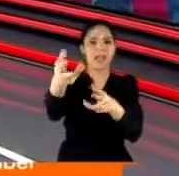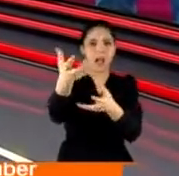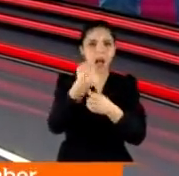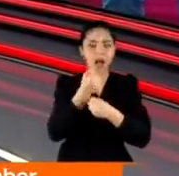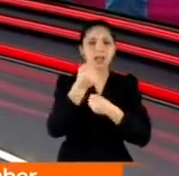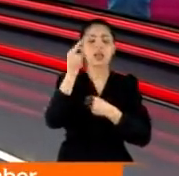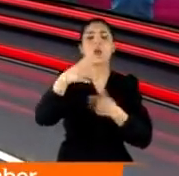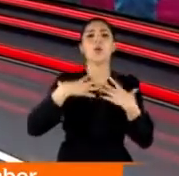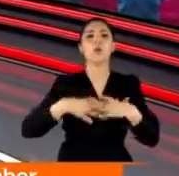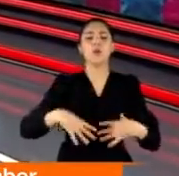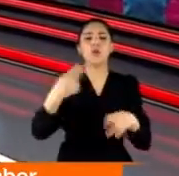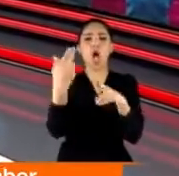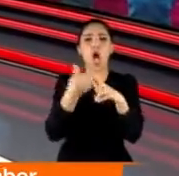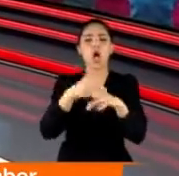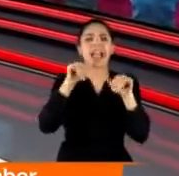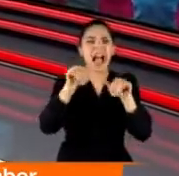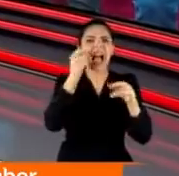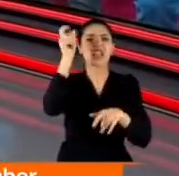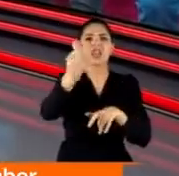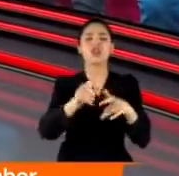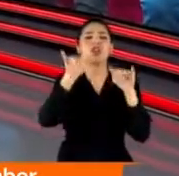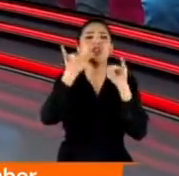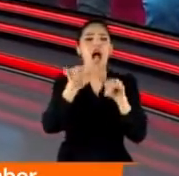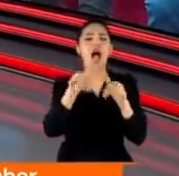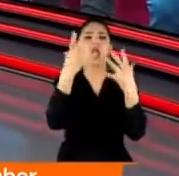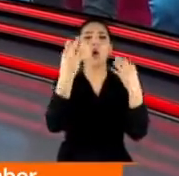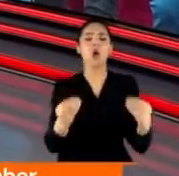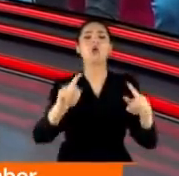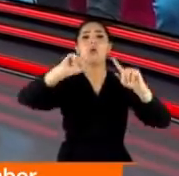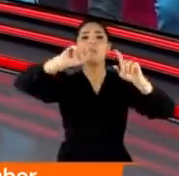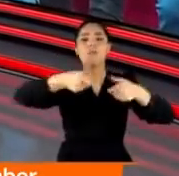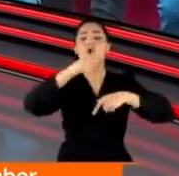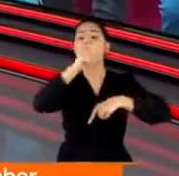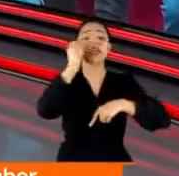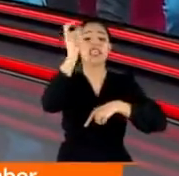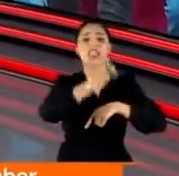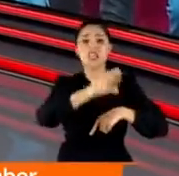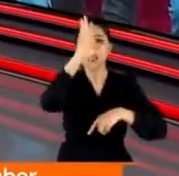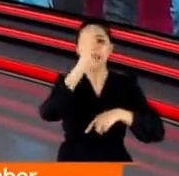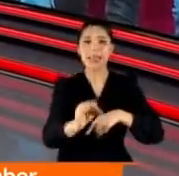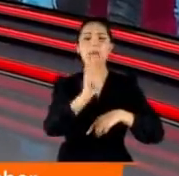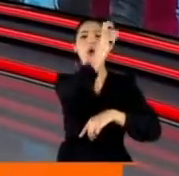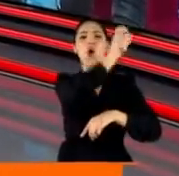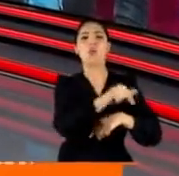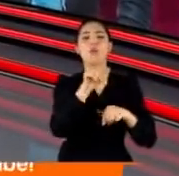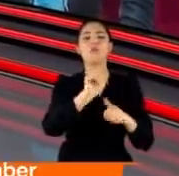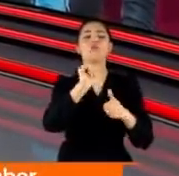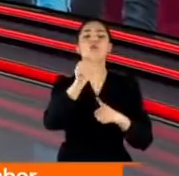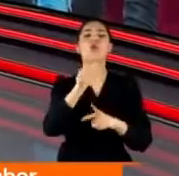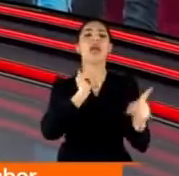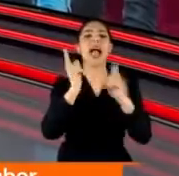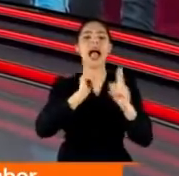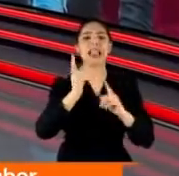vücudundaki sperm örneklerinin aynı kişiye ait olduğu belirlenmişti. Ama o kişi belli değildi. İşte Ümit Can Uygun bugün